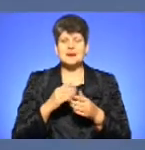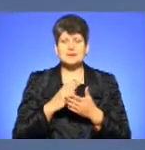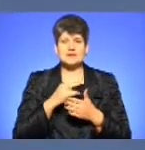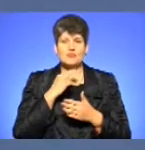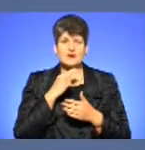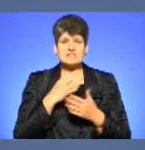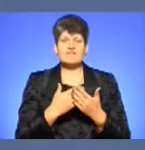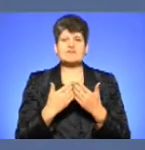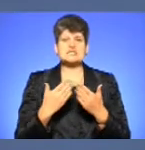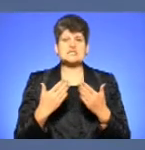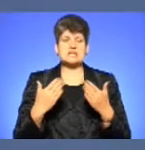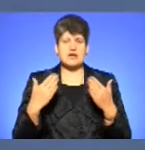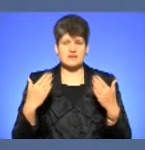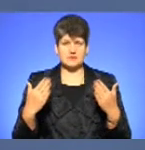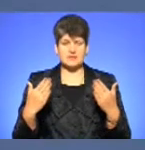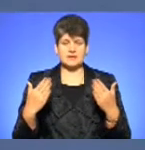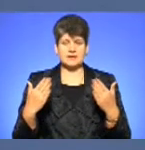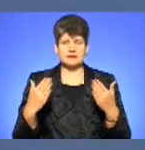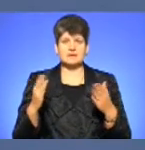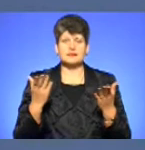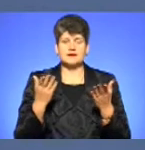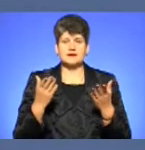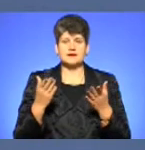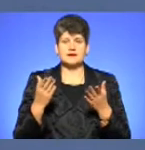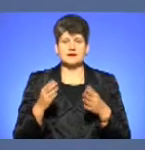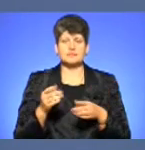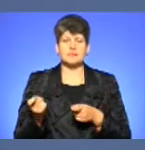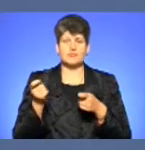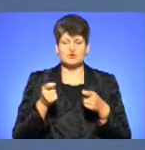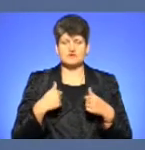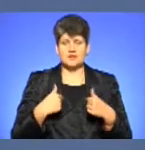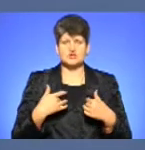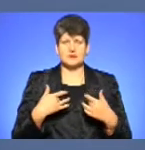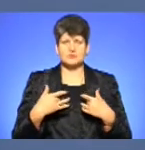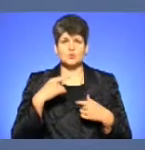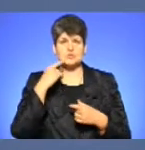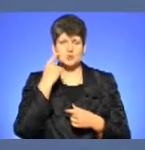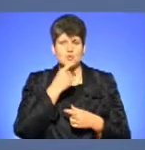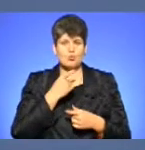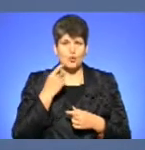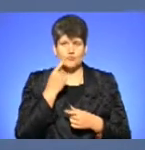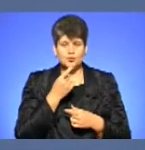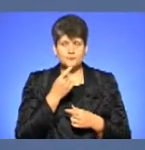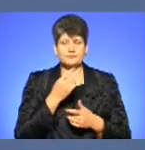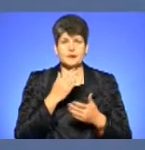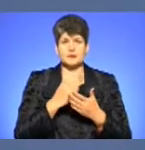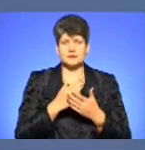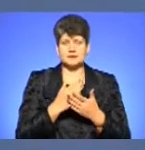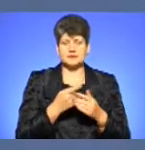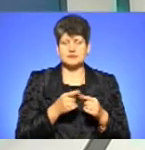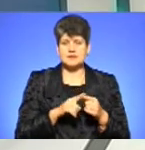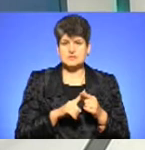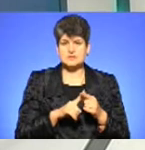безстави, які привозять іноді в нас в Тернопільський драмтеатр російською мовою, мається на увазі